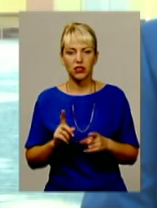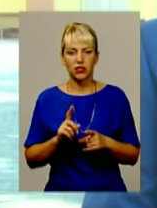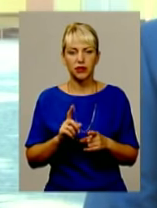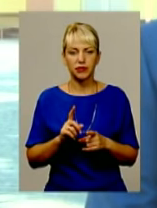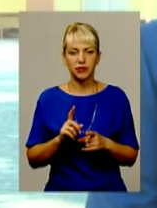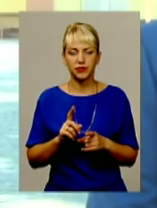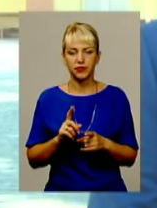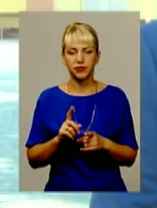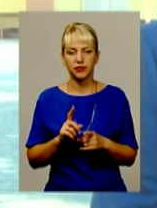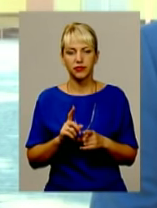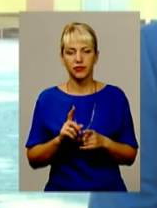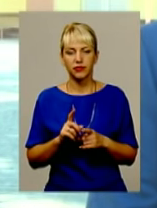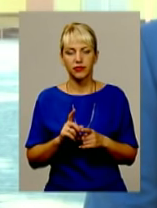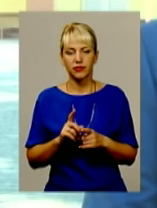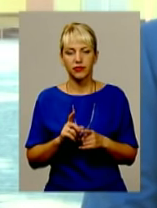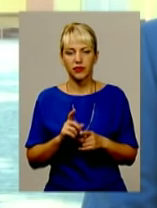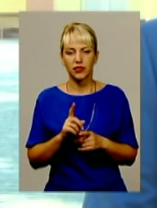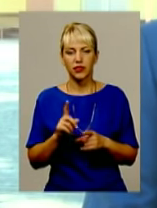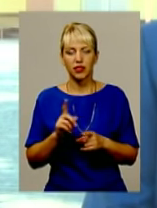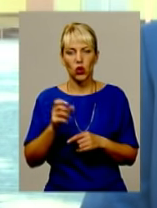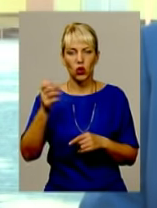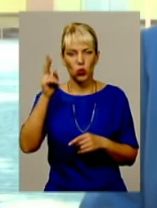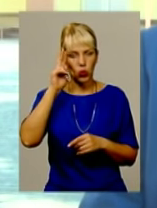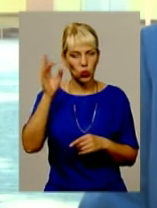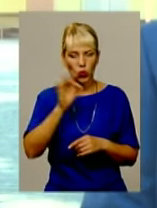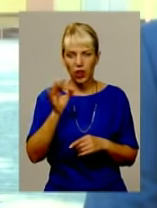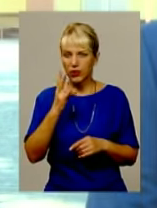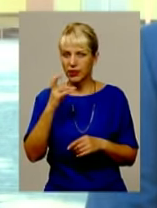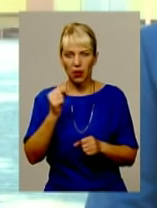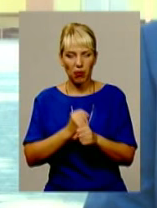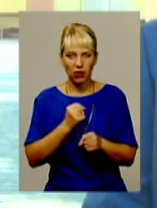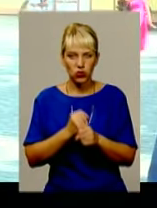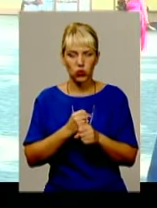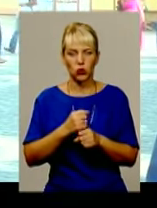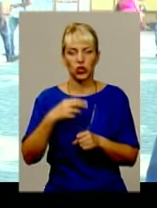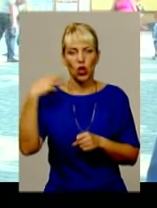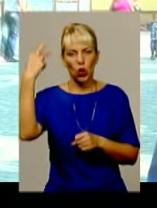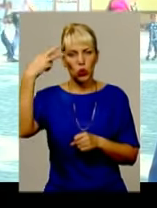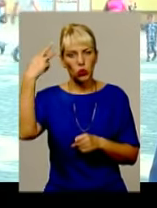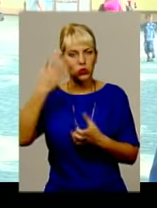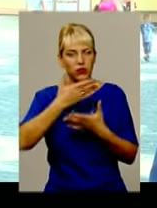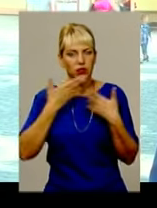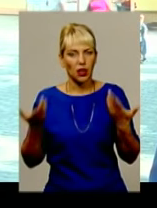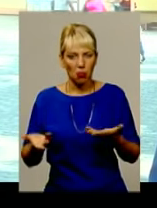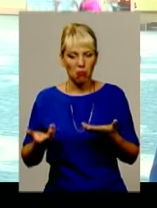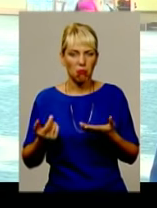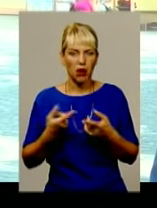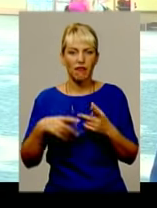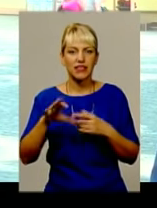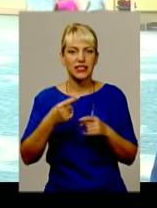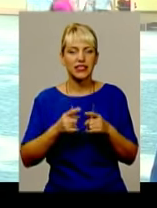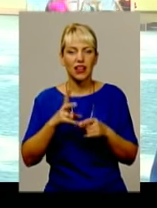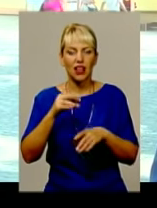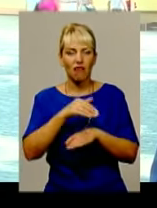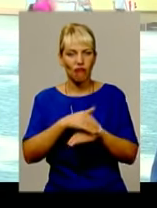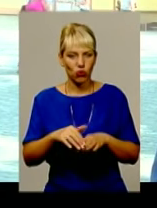туалети не працюють, душових нема. Значить, все це на вулиці. Безумовно, мені приємно,